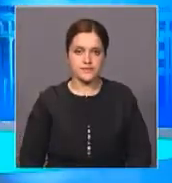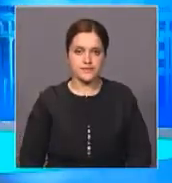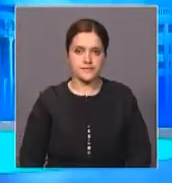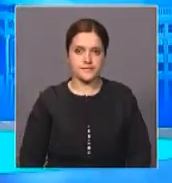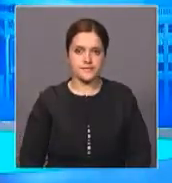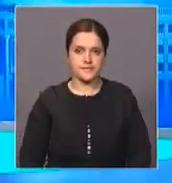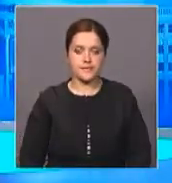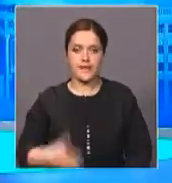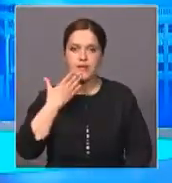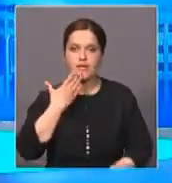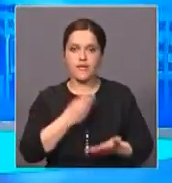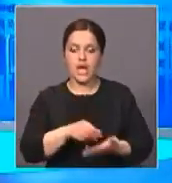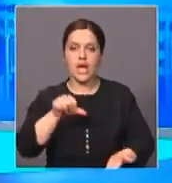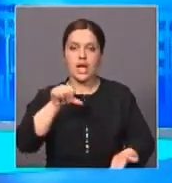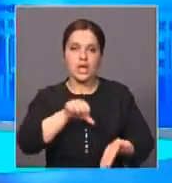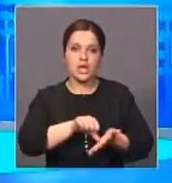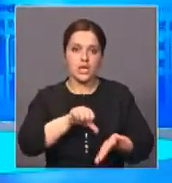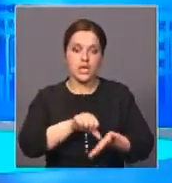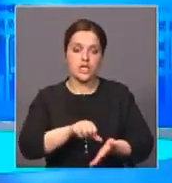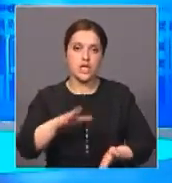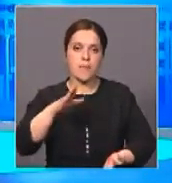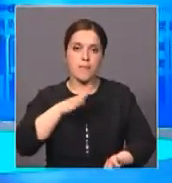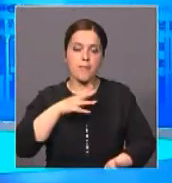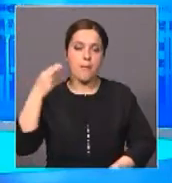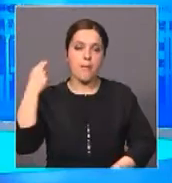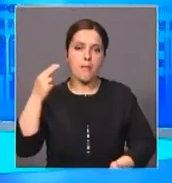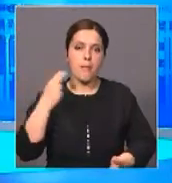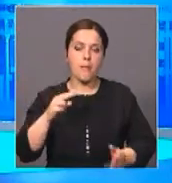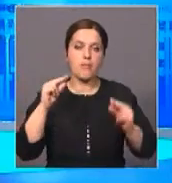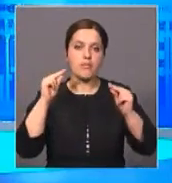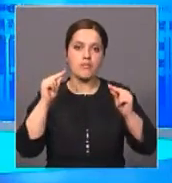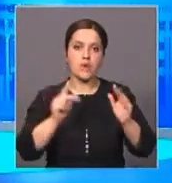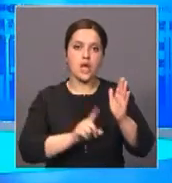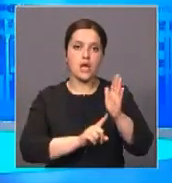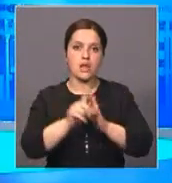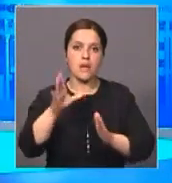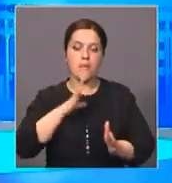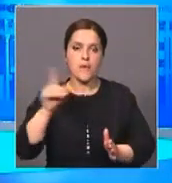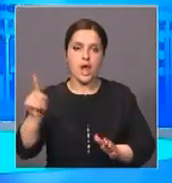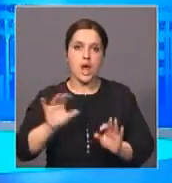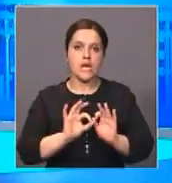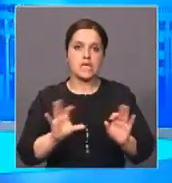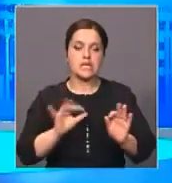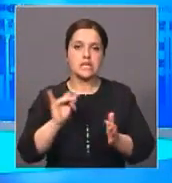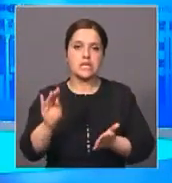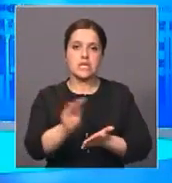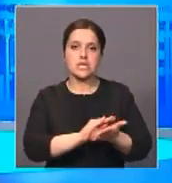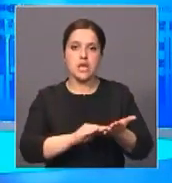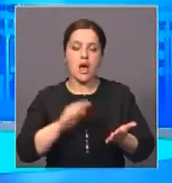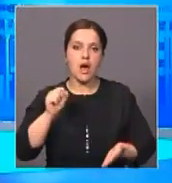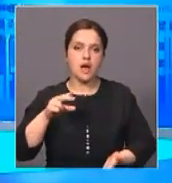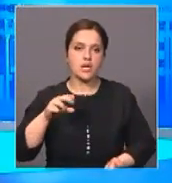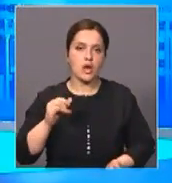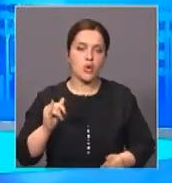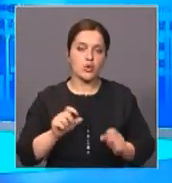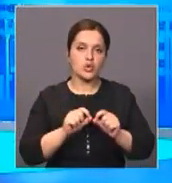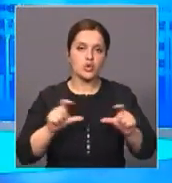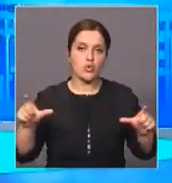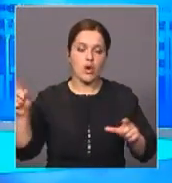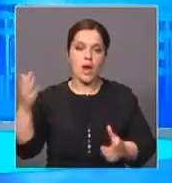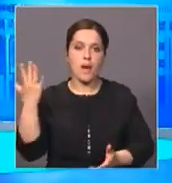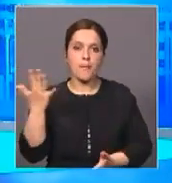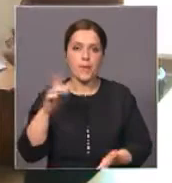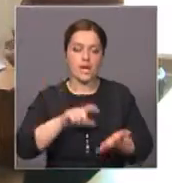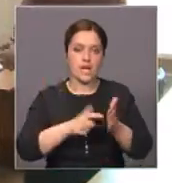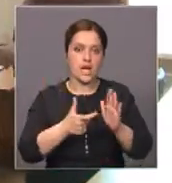В своей речи на инаугурации президент Казахстана процитировал строки и сочинения октаусской школьницы. Свои мысли пятиклассница